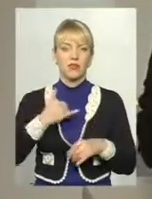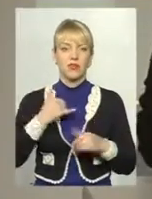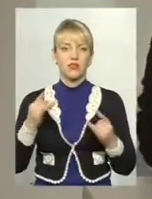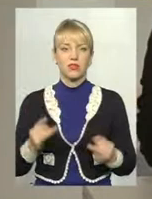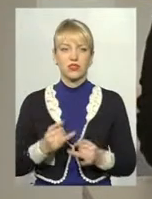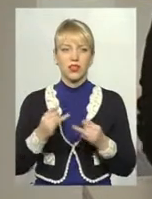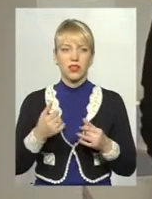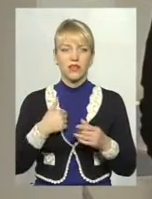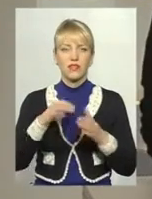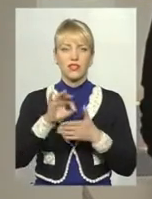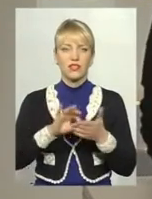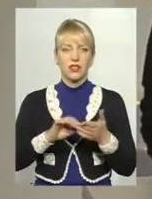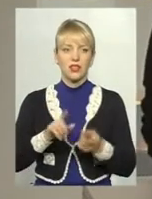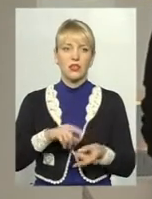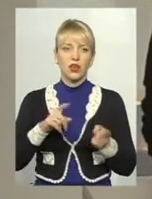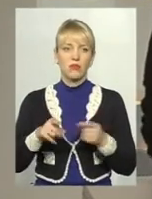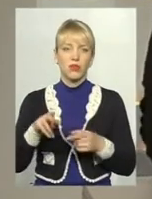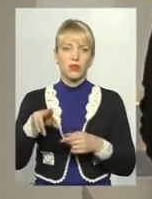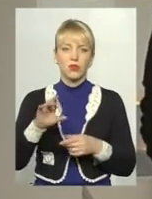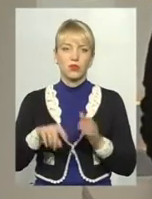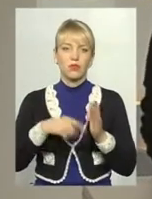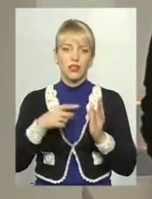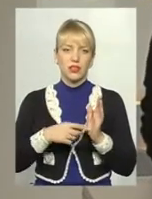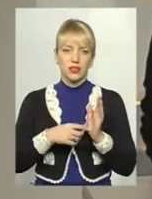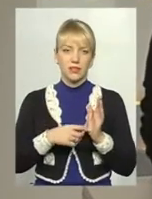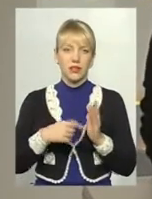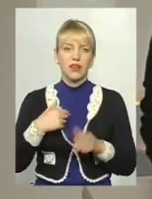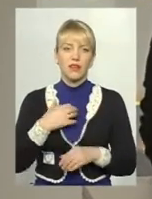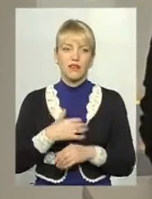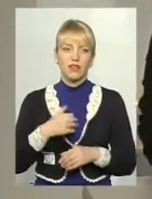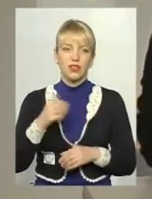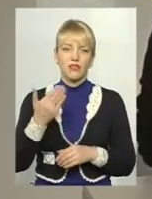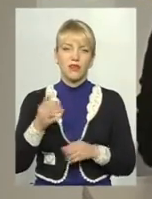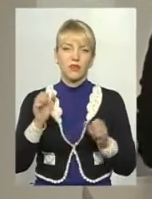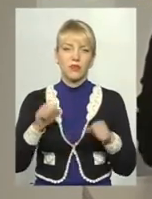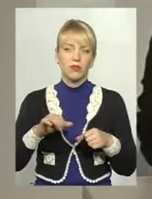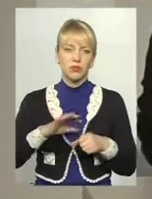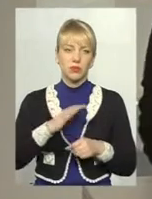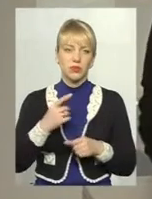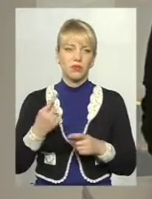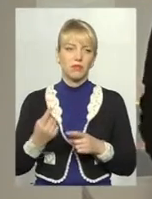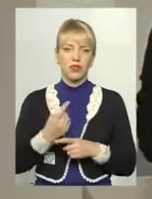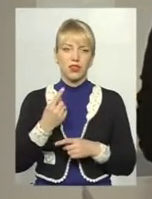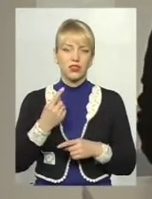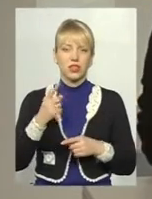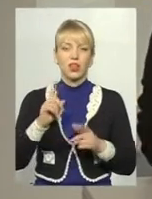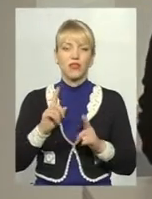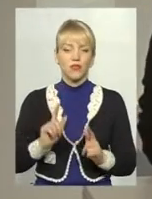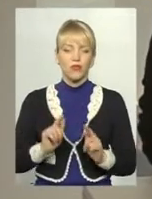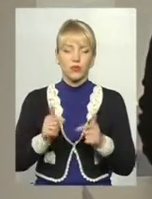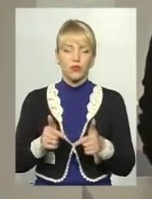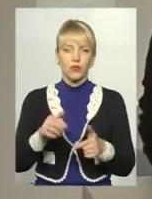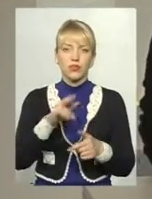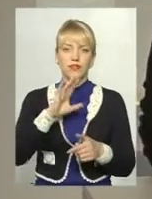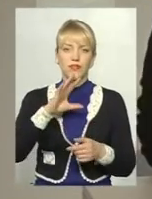зразу перейду до запитань. Пане Ігоре, можливо, ви ведете нас сьогодні перший в курс справи і